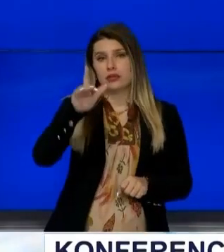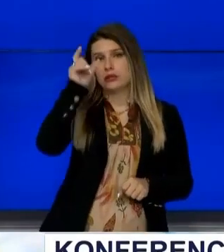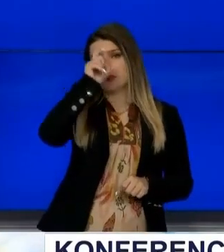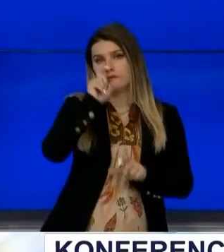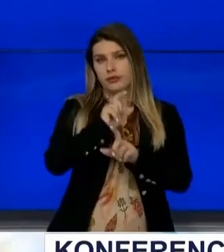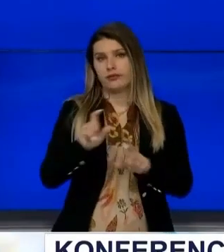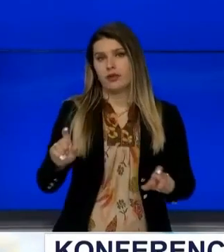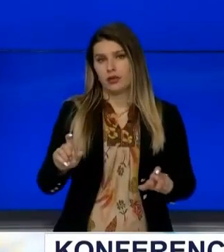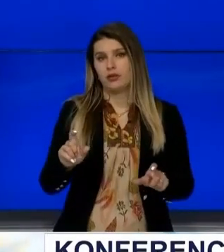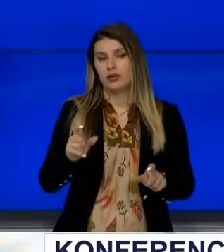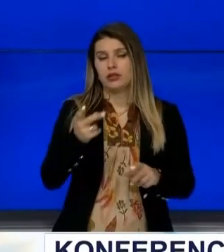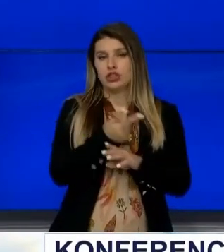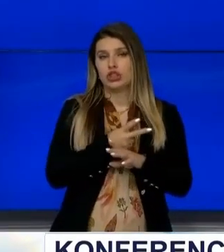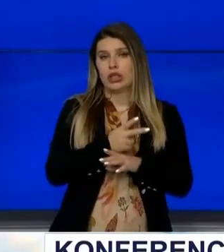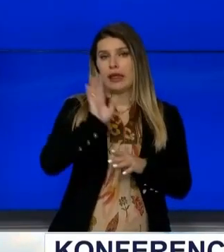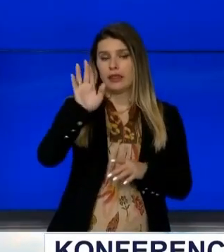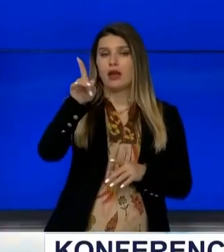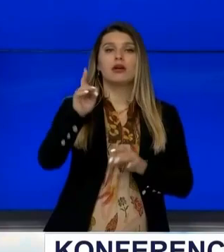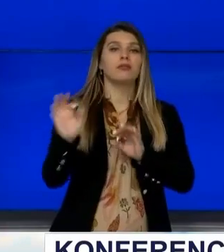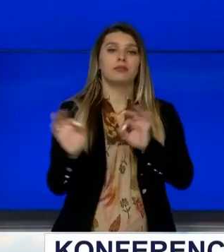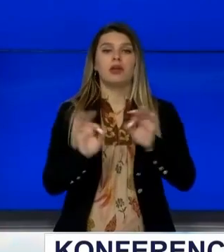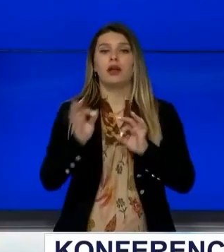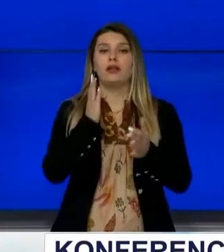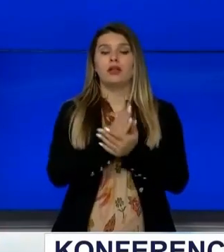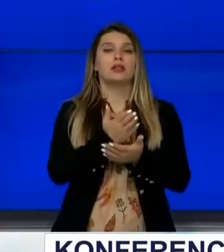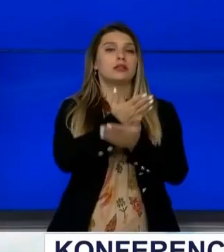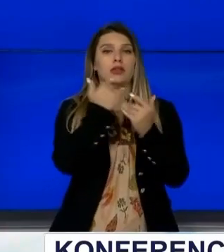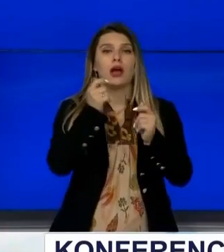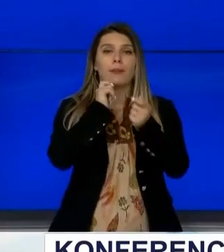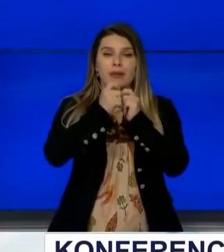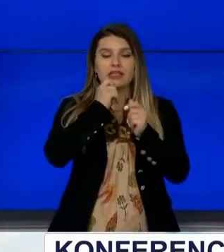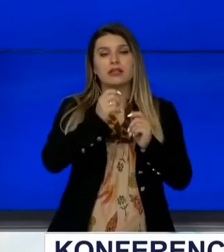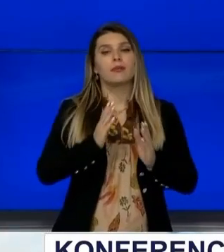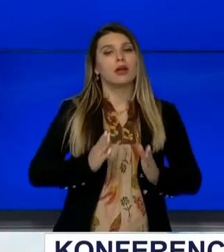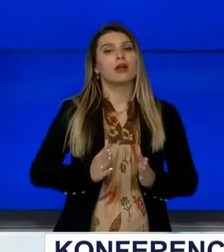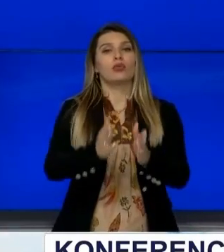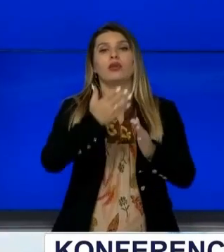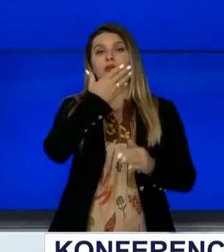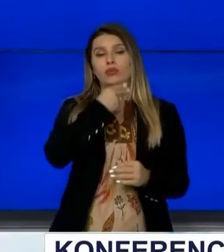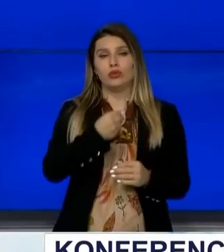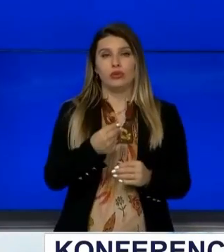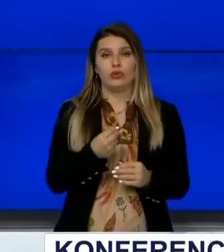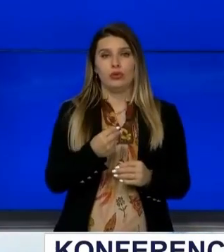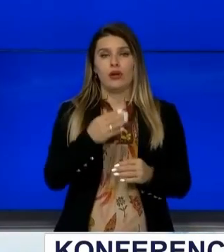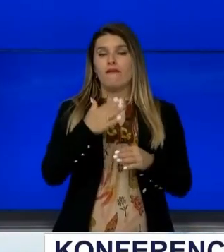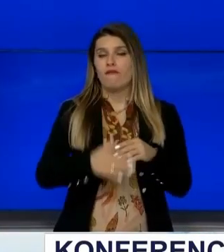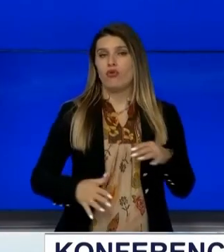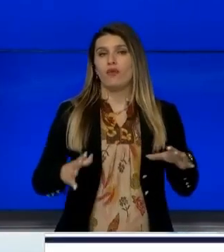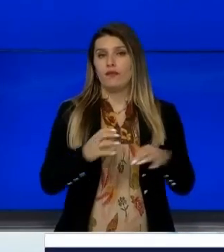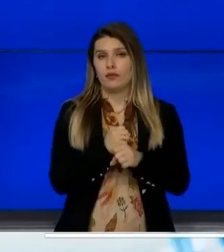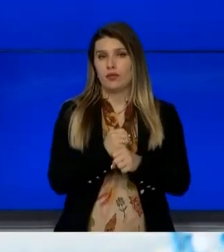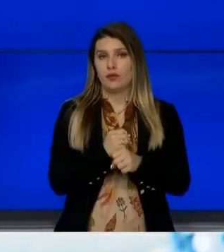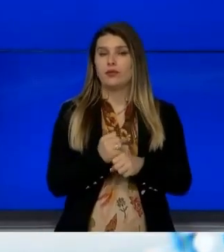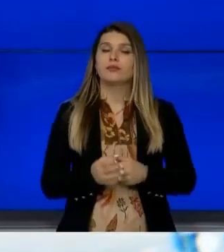Serbisë, përshkak të shtetit Serbisë Nuk është gatshme të shkoj drejt marveshjes për fundim të